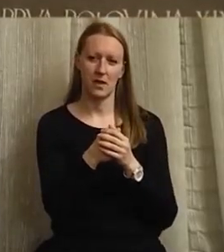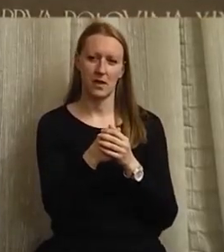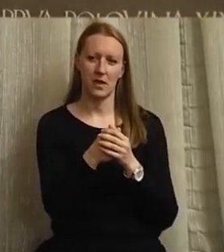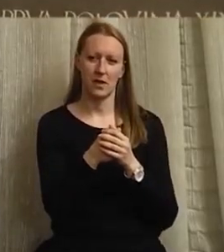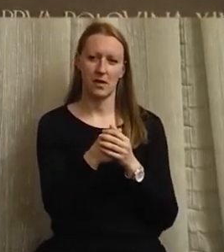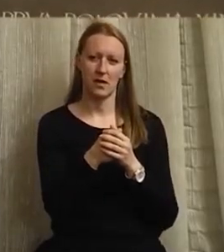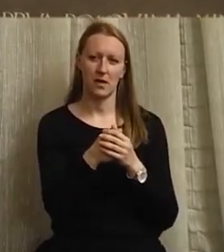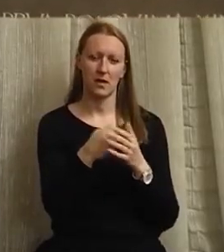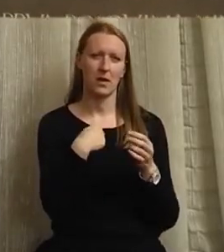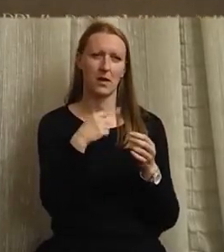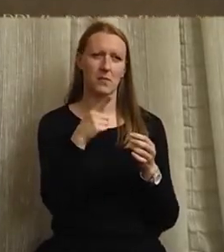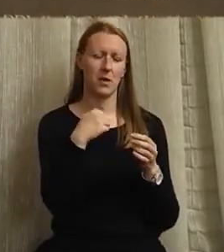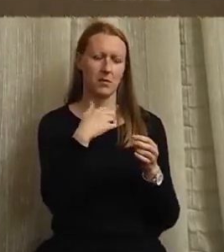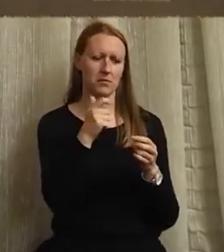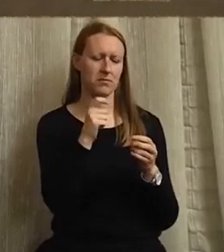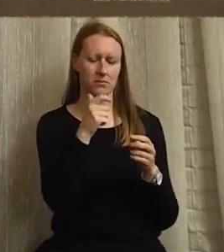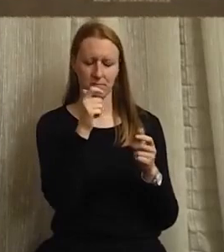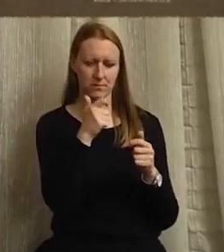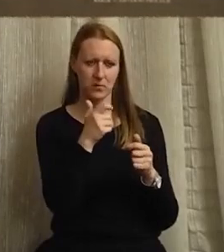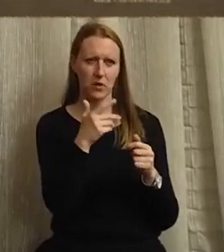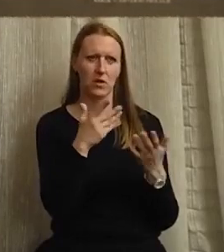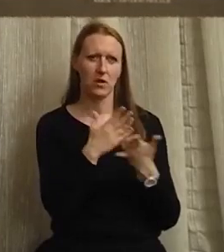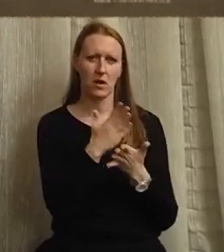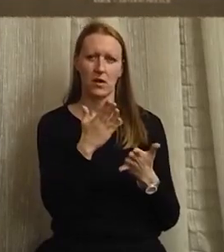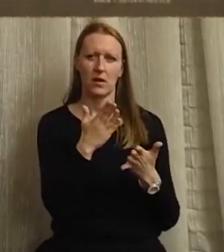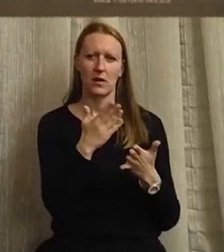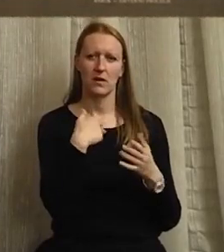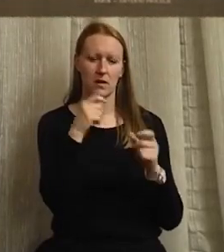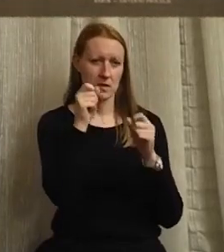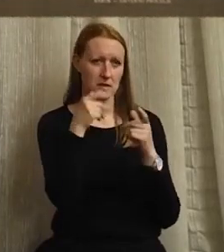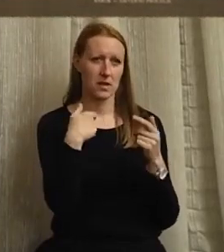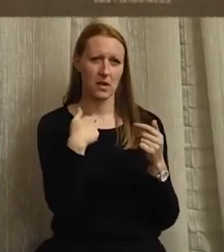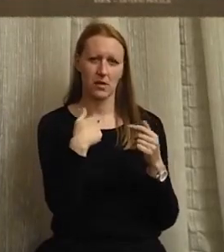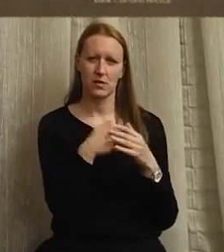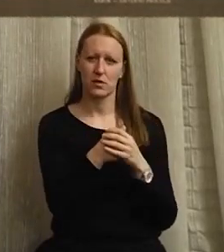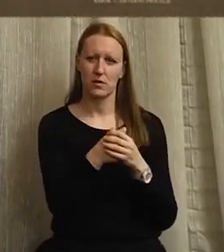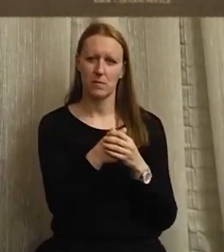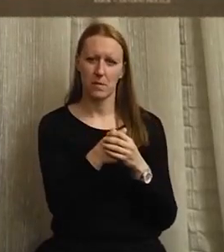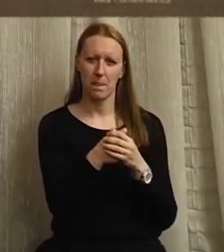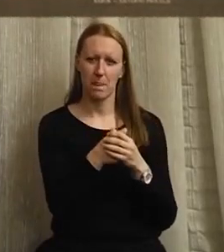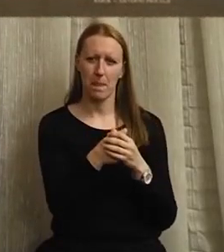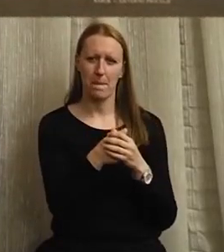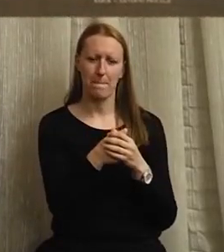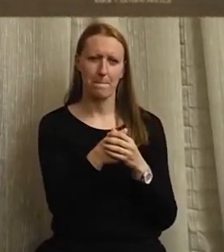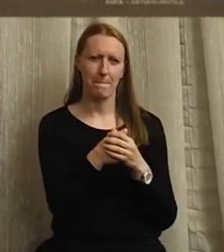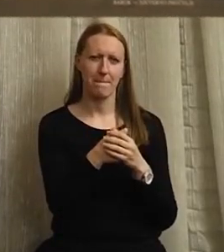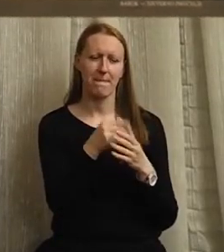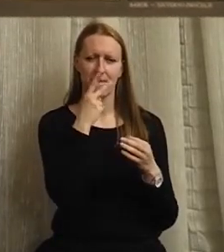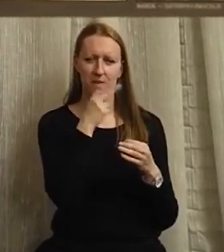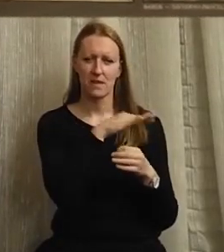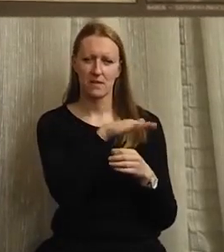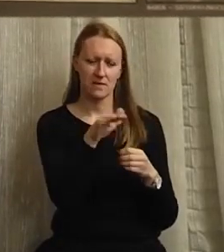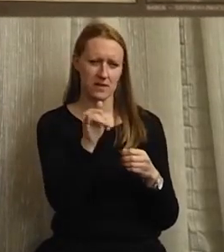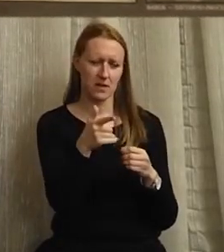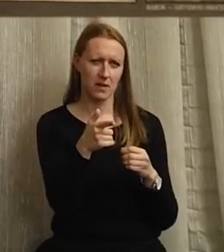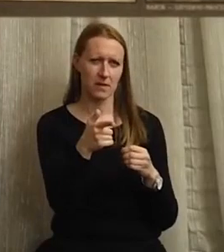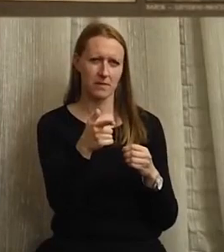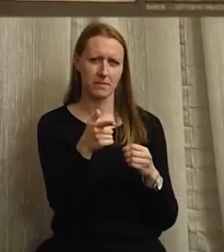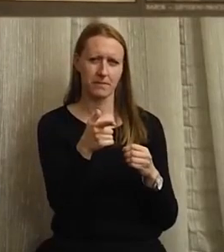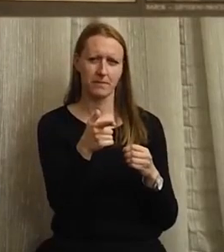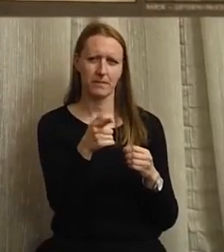Posto sam malo zatečen, ali i iznenađen. Naime, svjedoci ste svi da